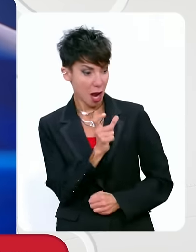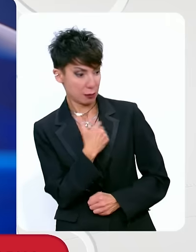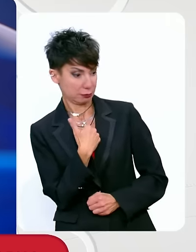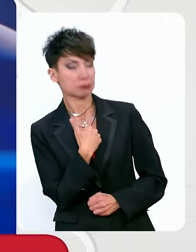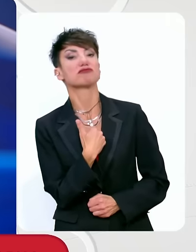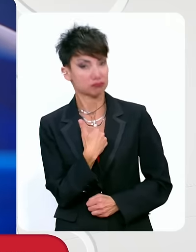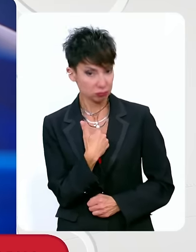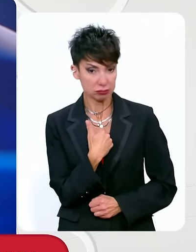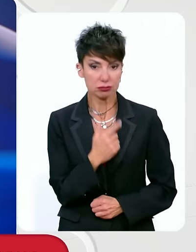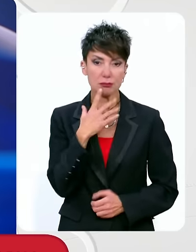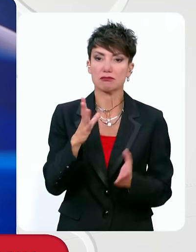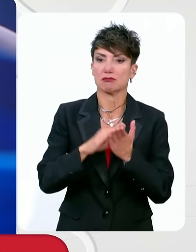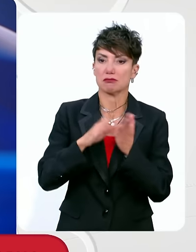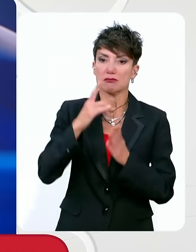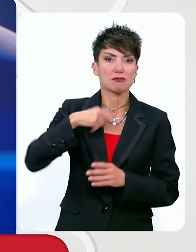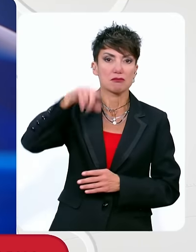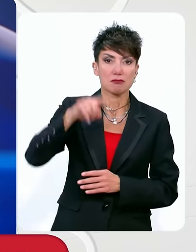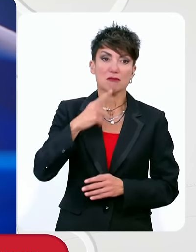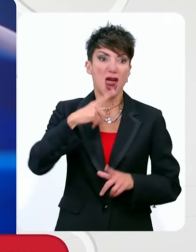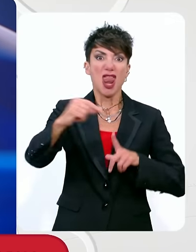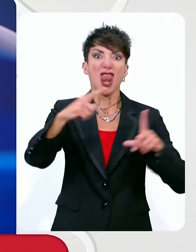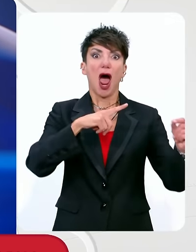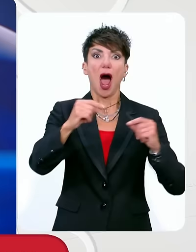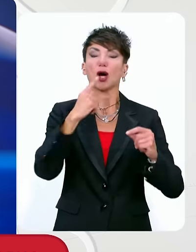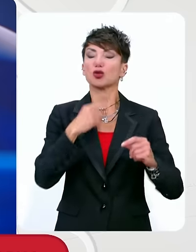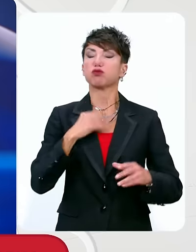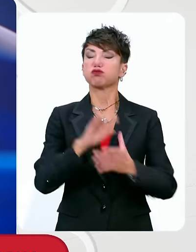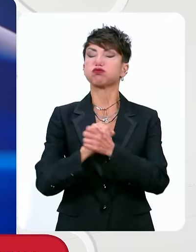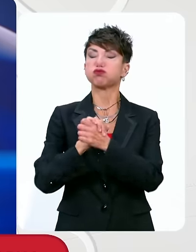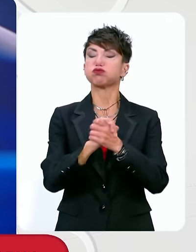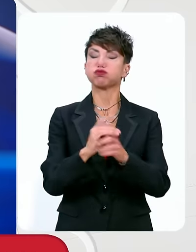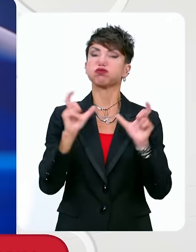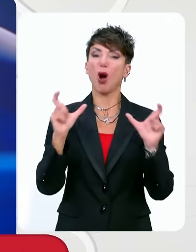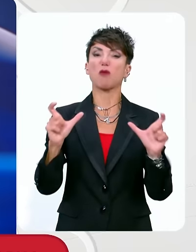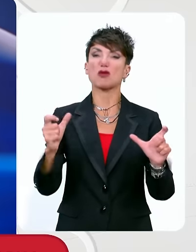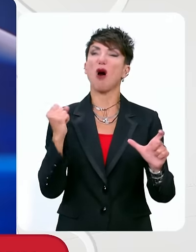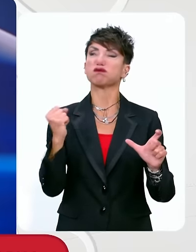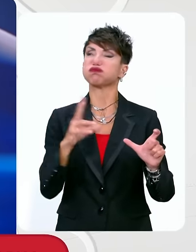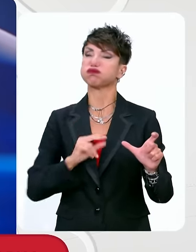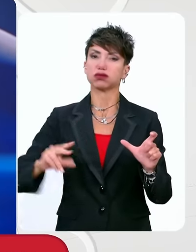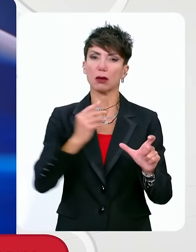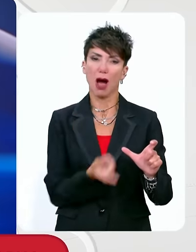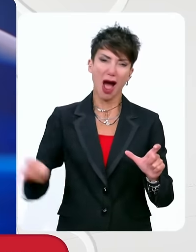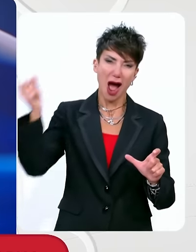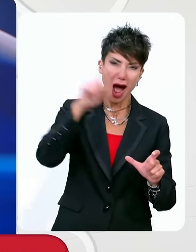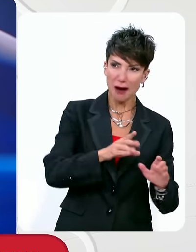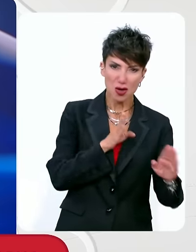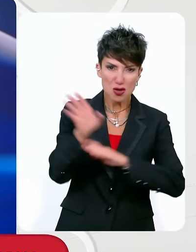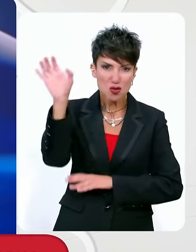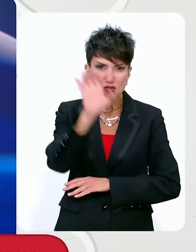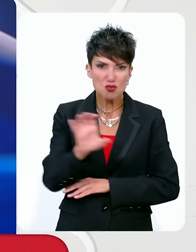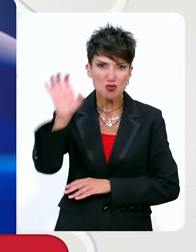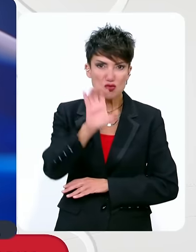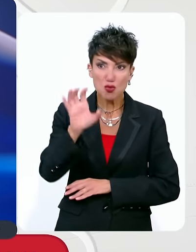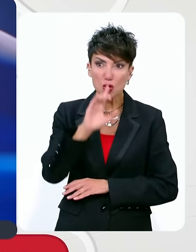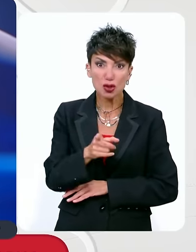λες... στο Μουσείο του